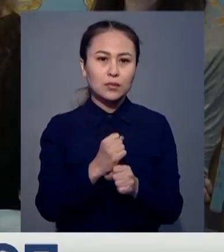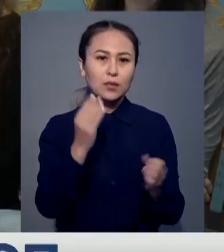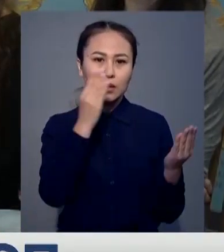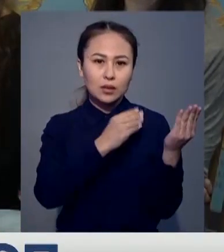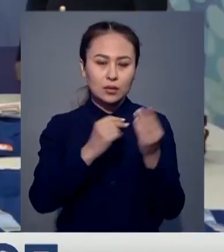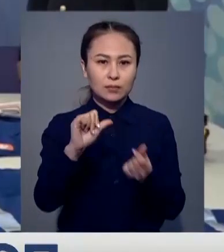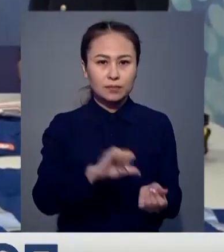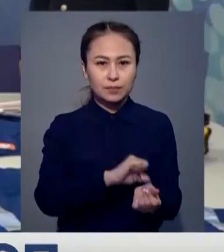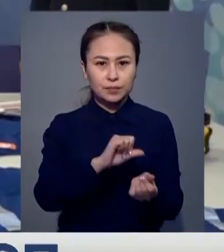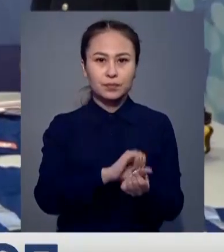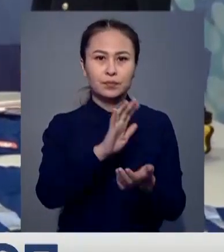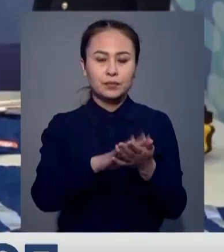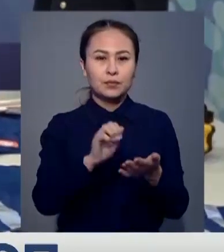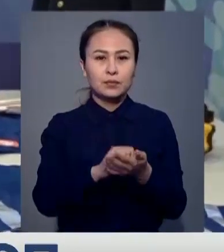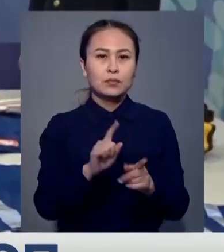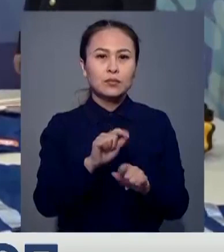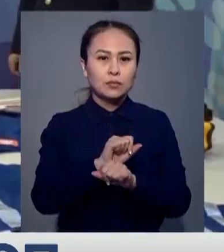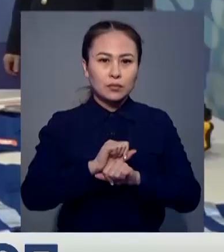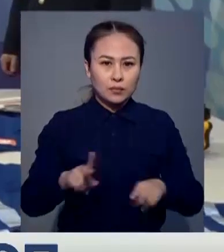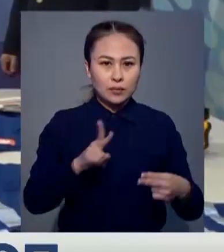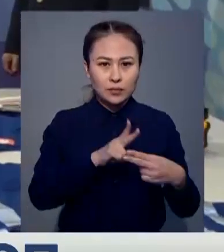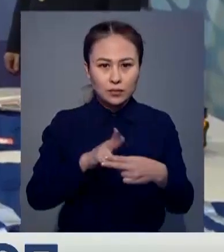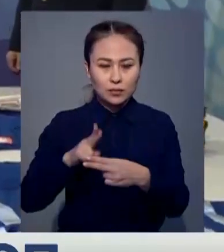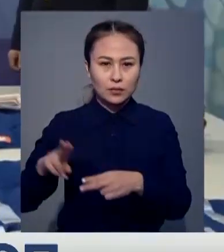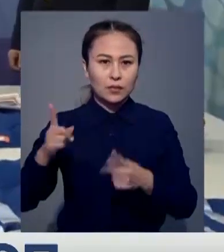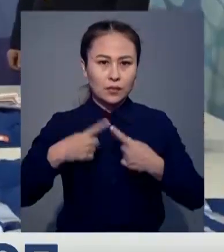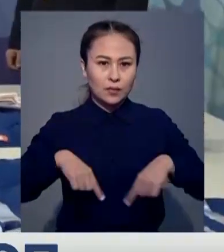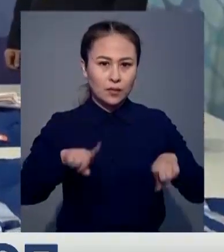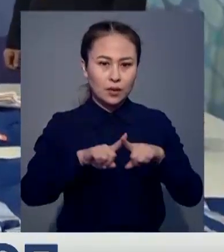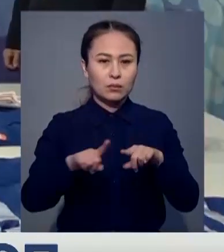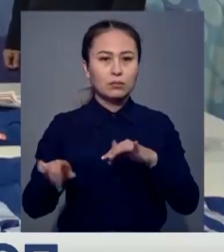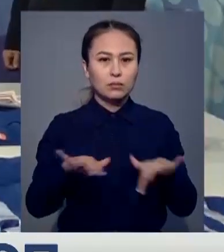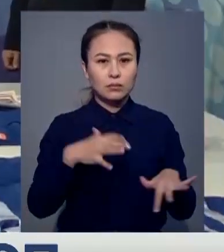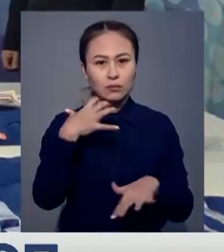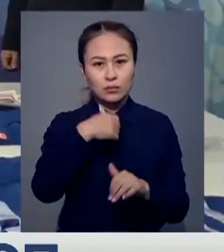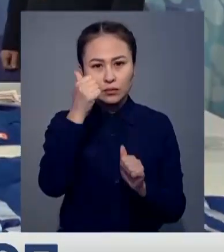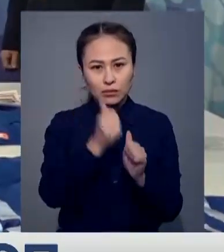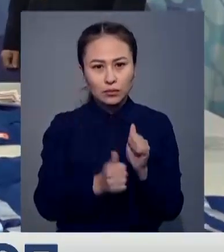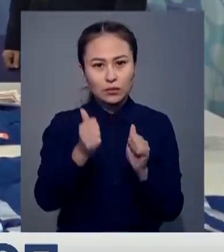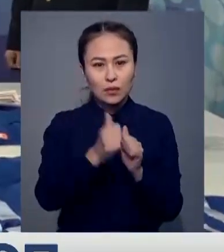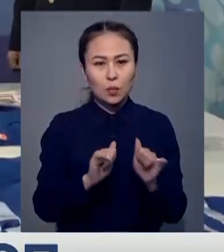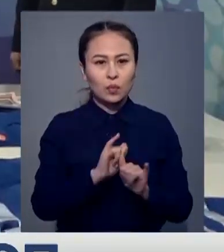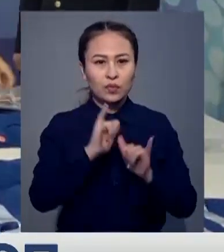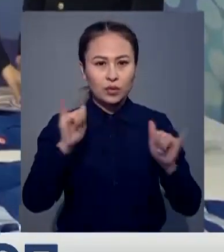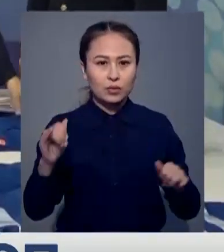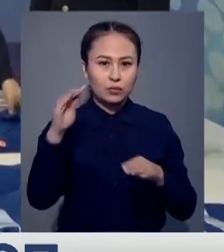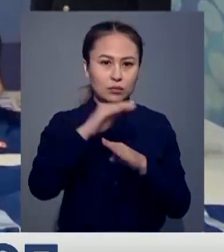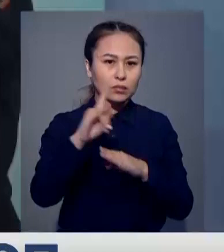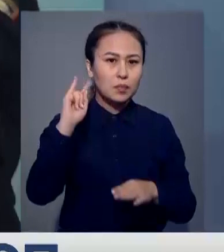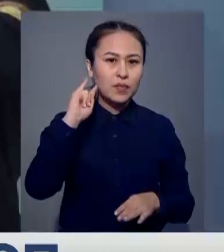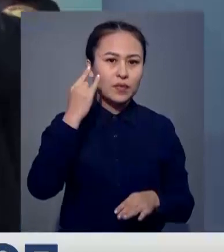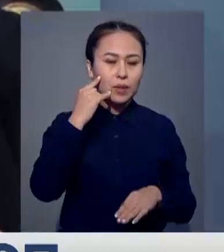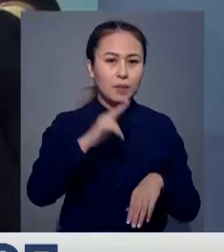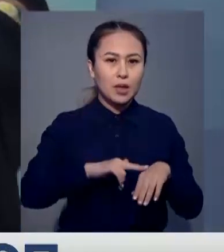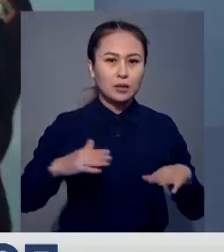жасанды есірткі заттарын таратушылардың жоғын кеседі. Құғамда еркілер қозғалысының маңызы күнне-күнге артып келеді. Осы